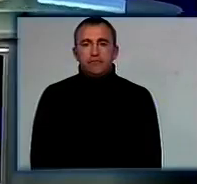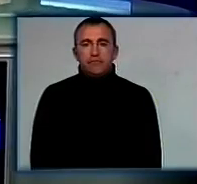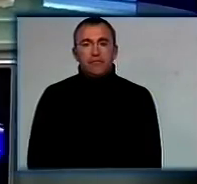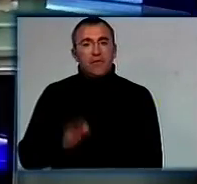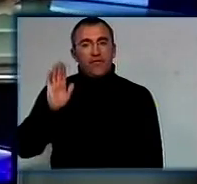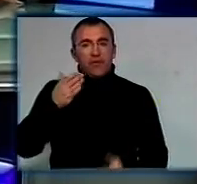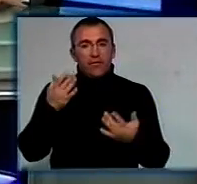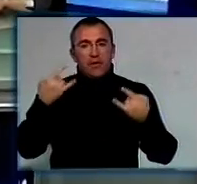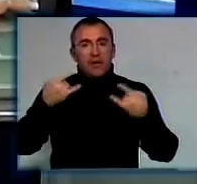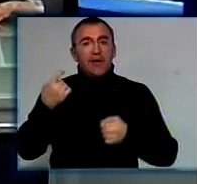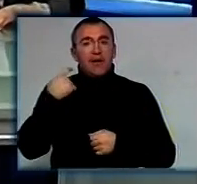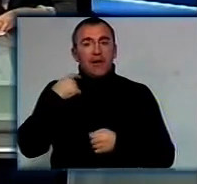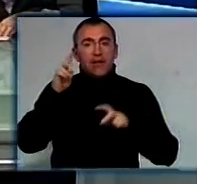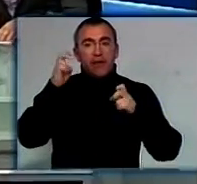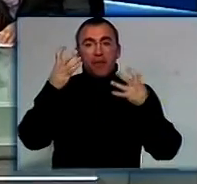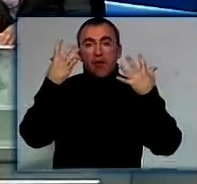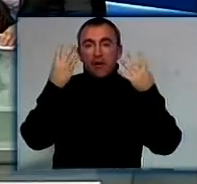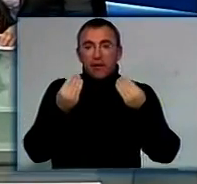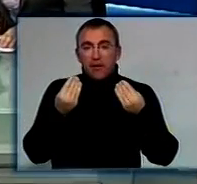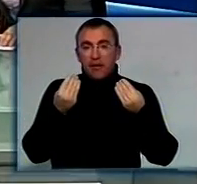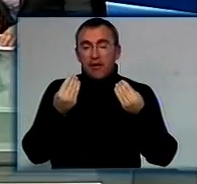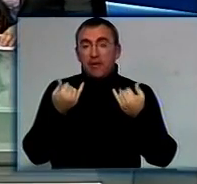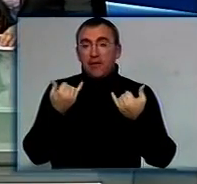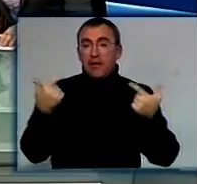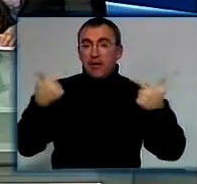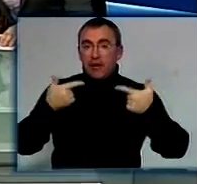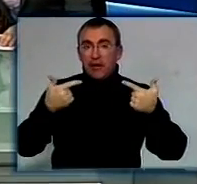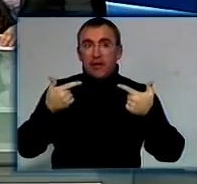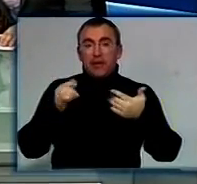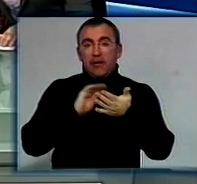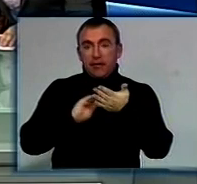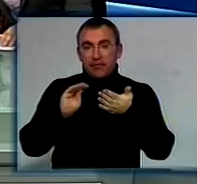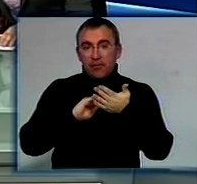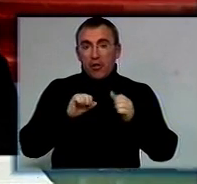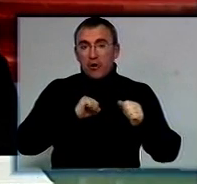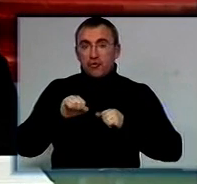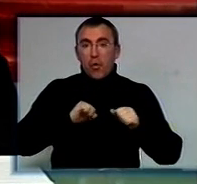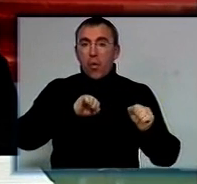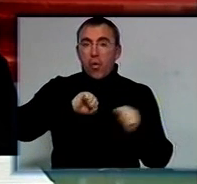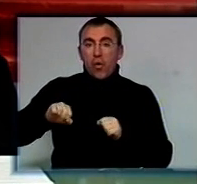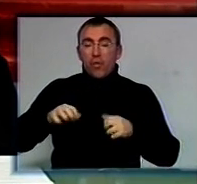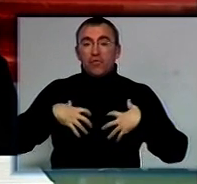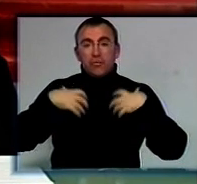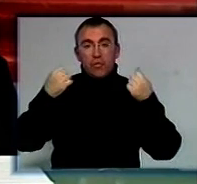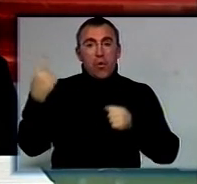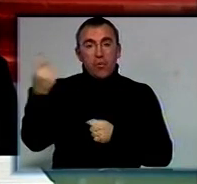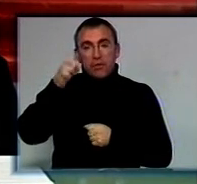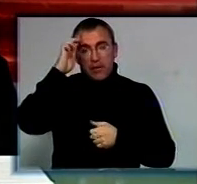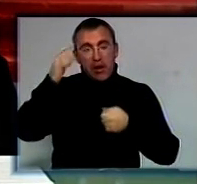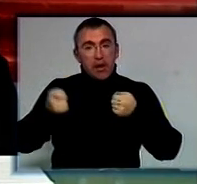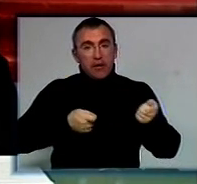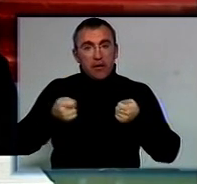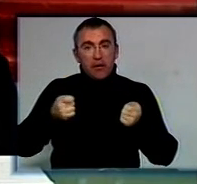Вітаю на каналі Кіровоград, тема дня. У студії Яна Пісрєва, їїсь програми, заступник начальника управління охорони здоров'я обласної державної